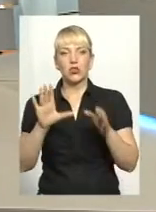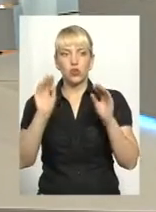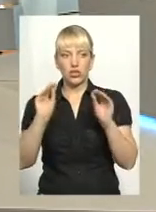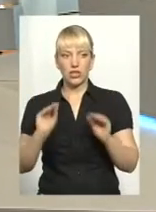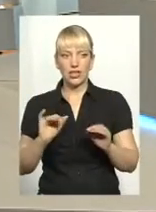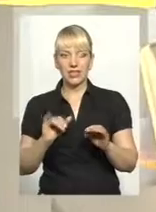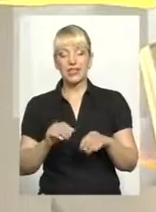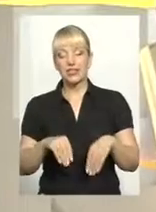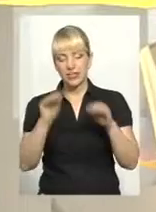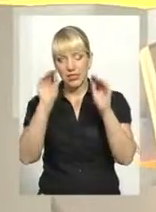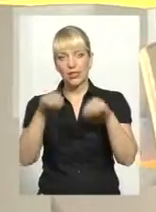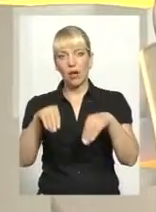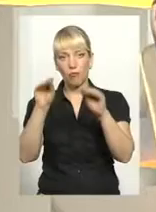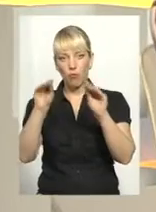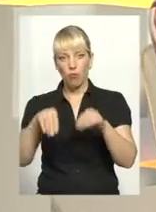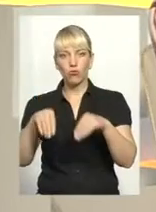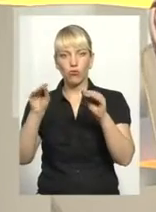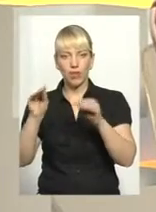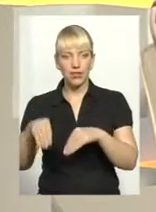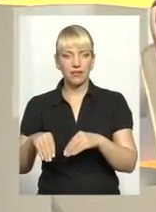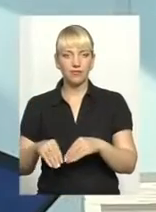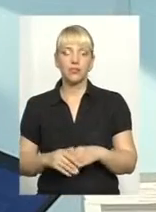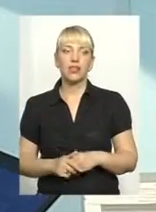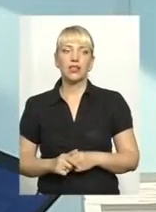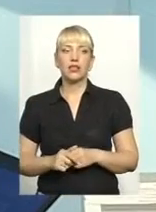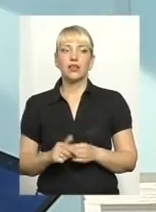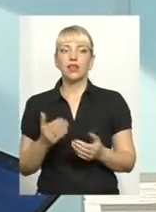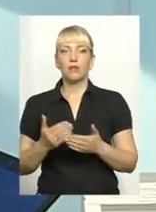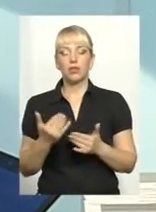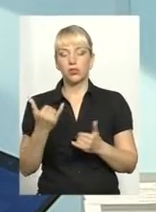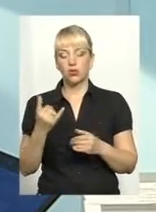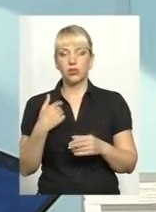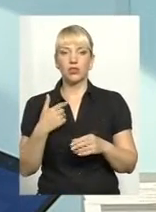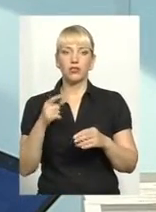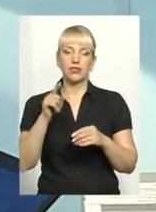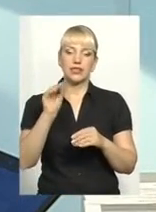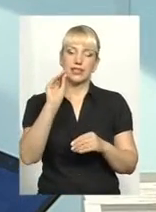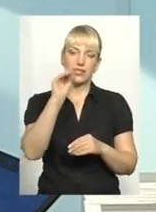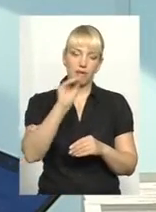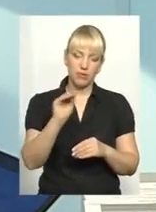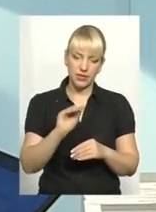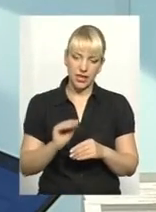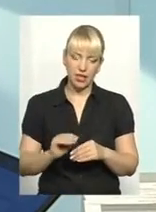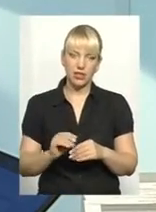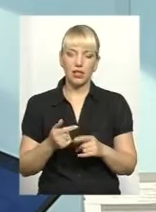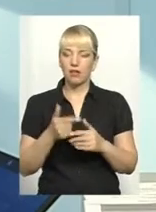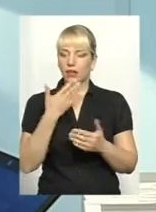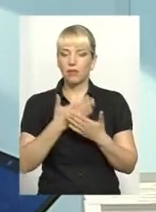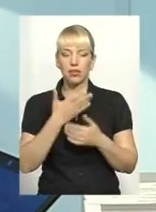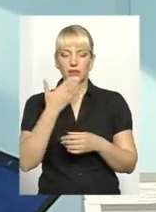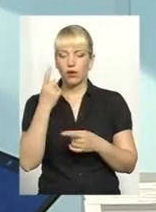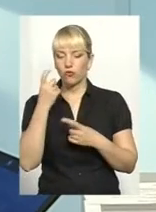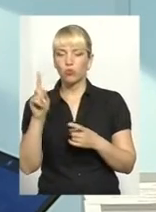Тобто впродовж 60-х днів… Тобто вона може сьогодні одну інформацію, один розділ заповнити, в неї немає інформації, щоб